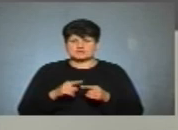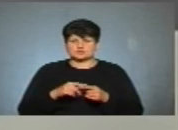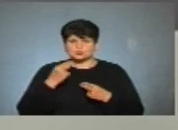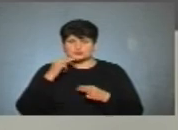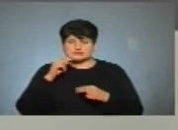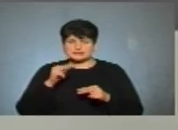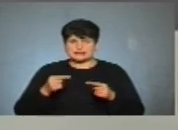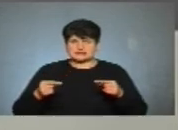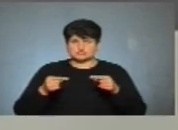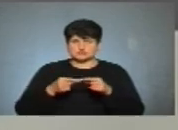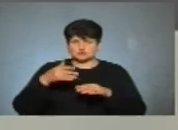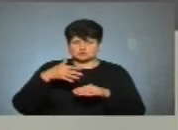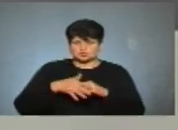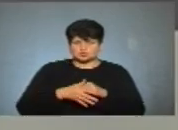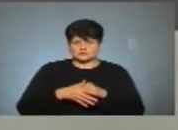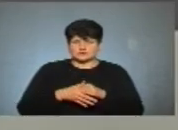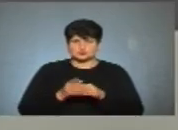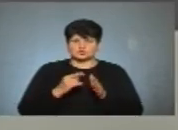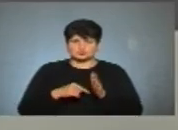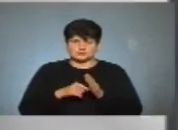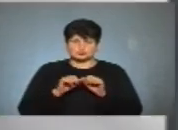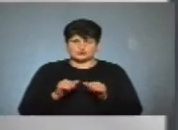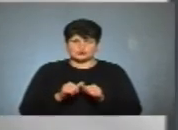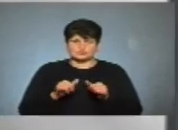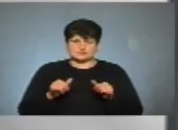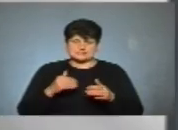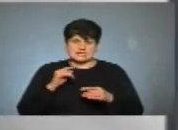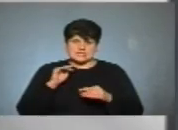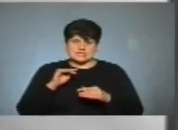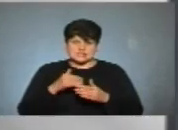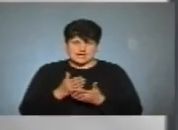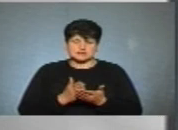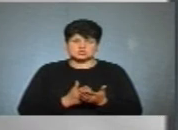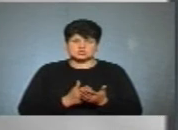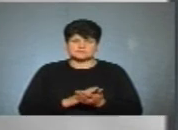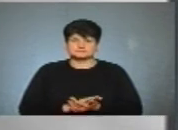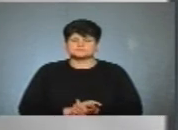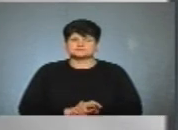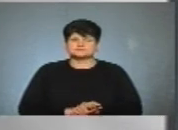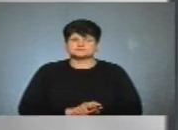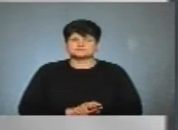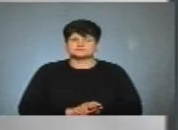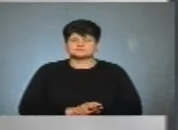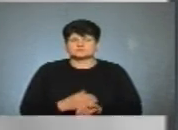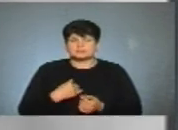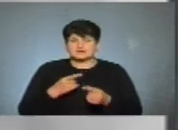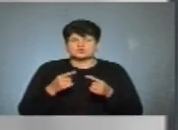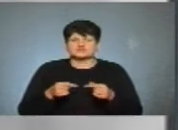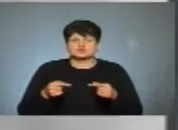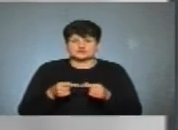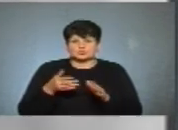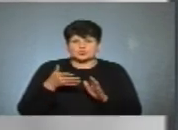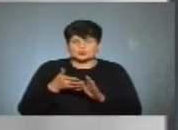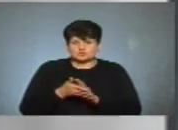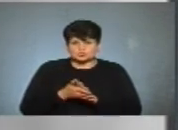удосконалили, чітко, зрозуміло, і щоб місто могло розвиватися якісніше. Дякую. Ми десь чітко розуміємо,